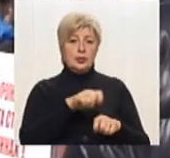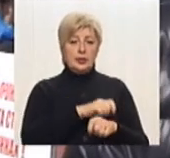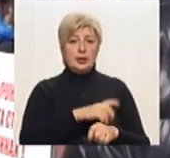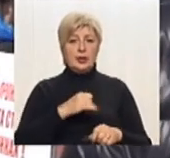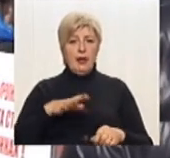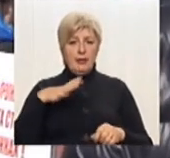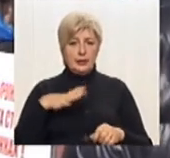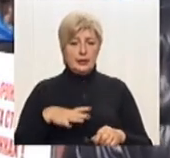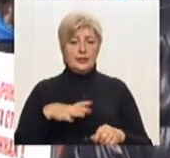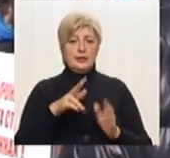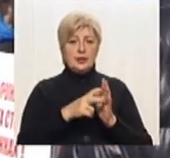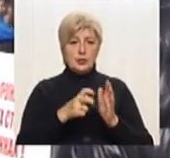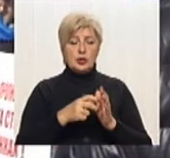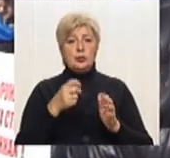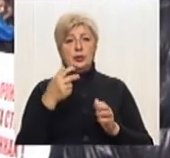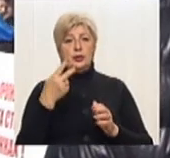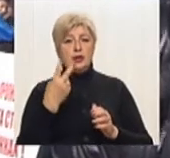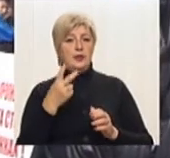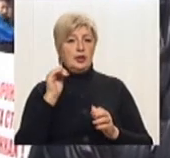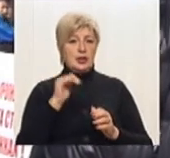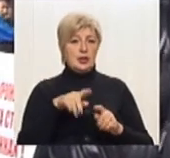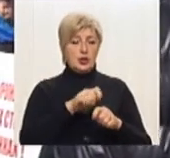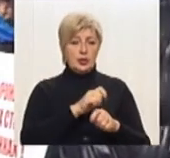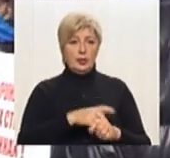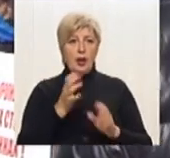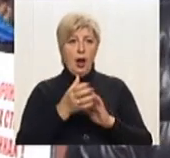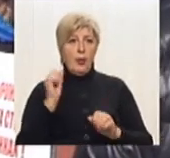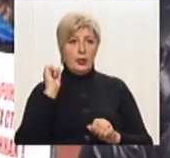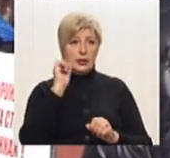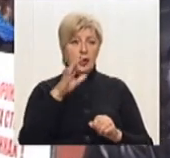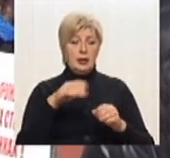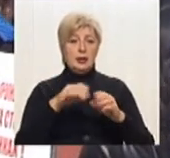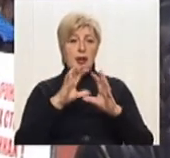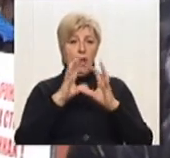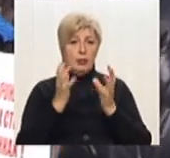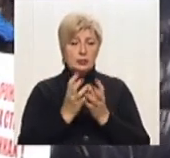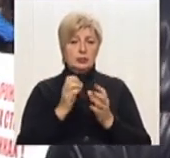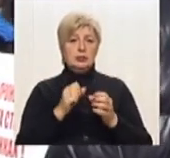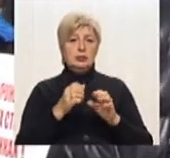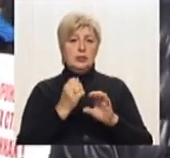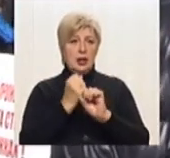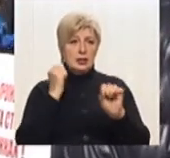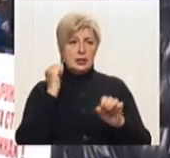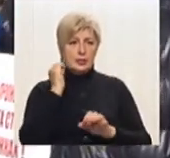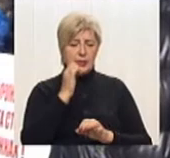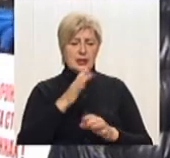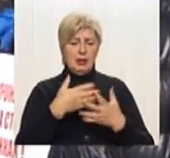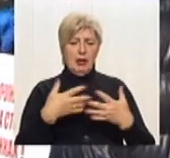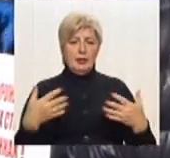метрів і 2000 метрів. Також метання – метання молота, метання диска, штовхання ядра, метання списа.